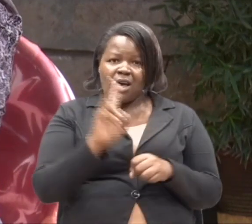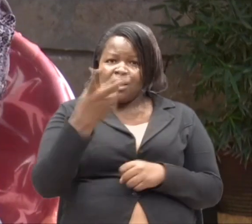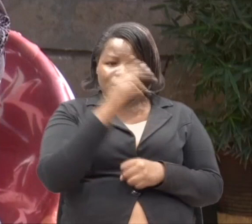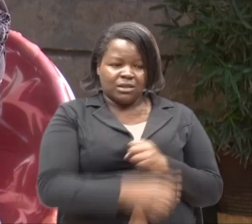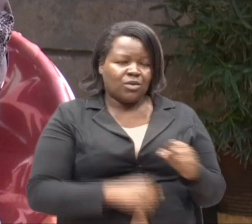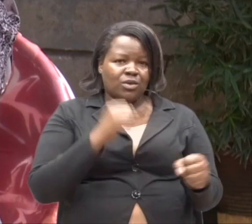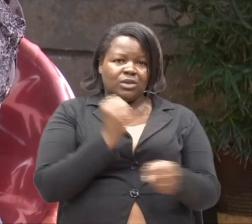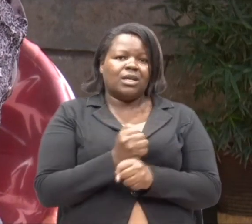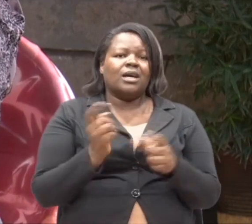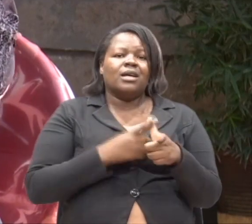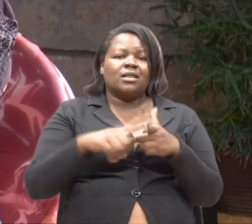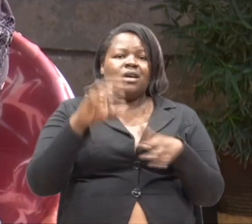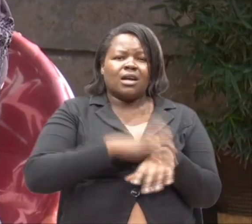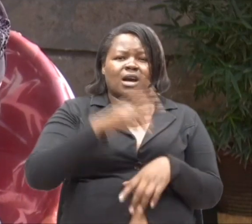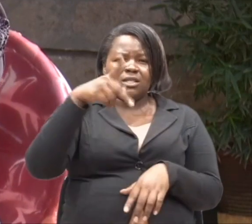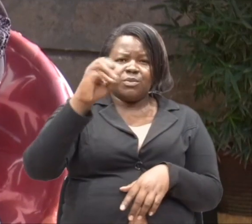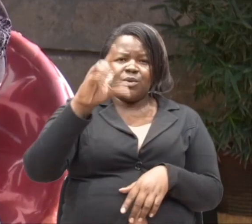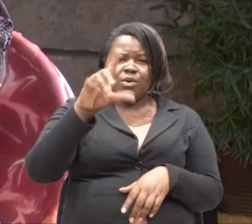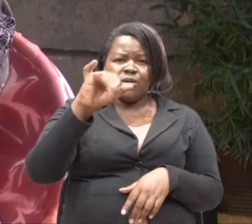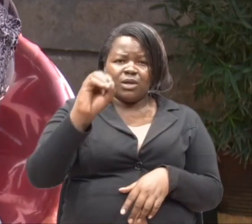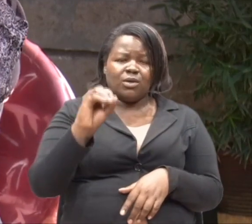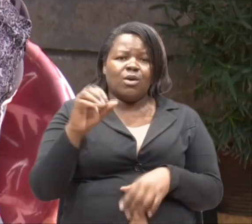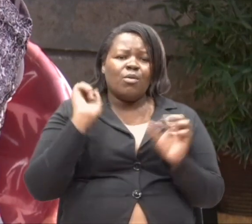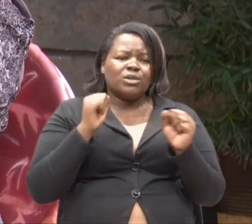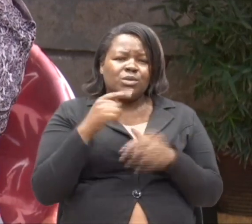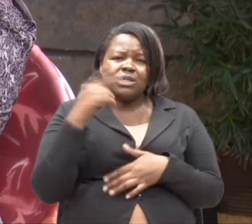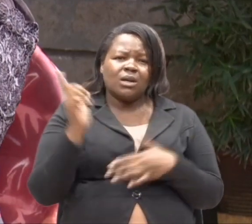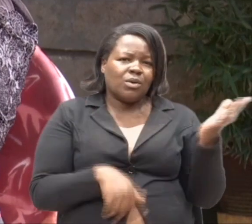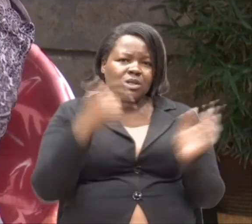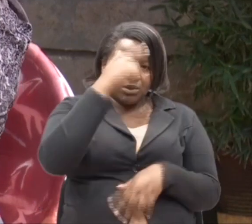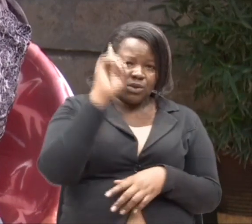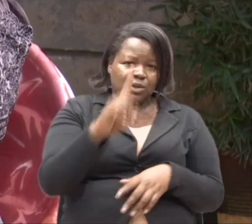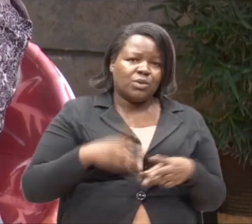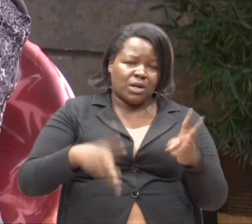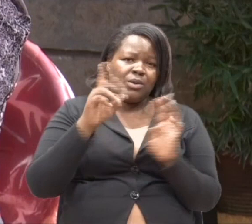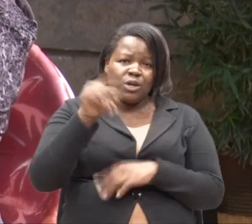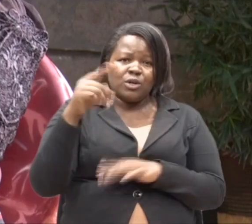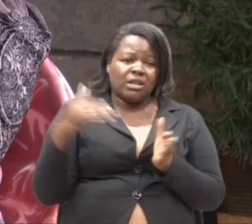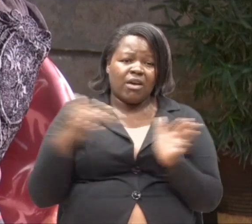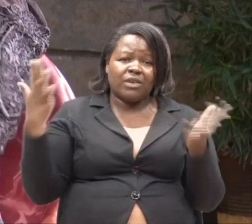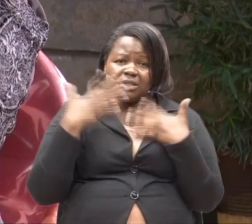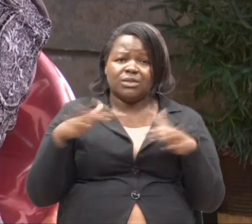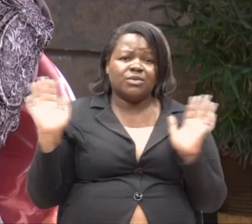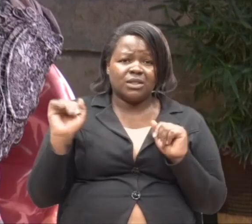mtoto akapata api ya polio. Unaweza muambia ni ni kwa sababu wewe, kwanji ya mojo, meaverika,